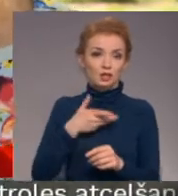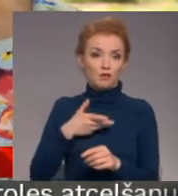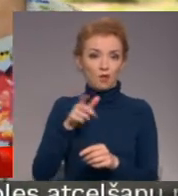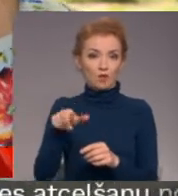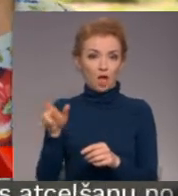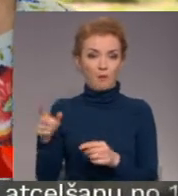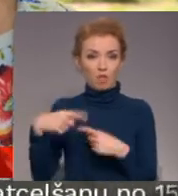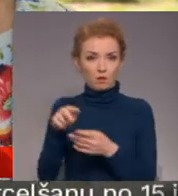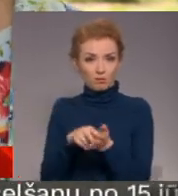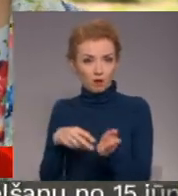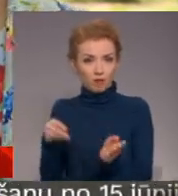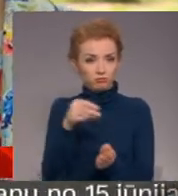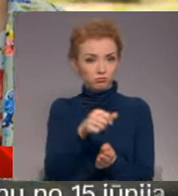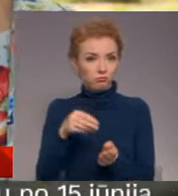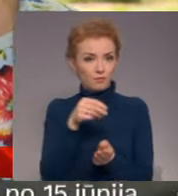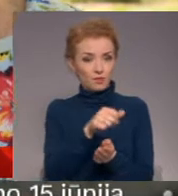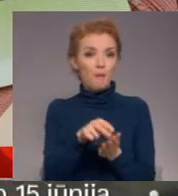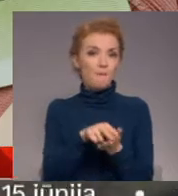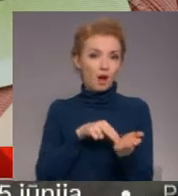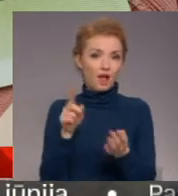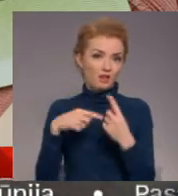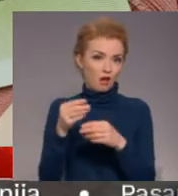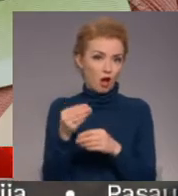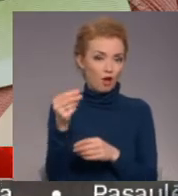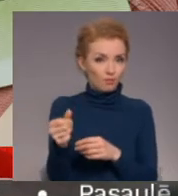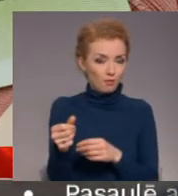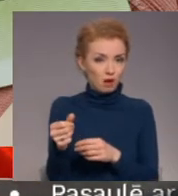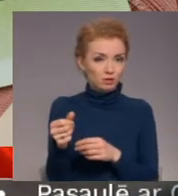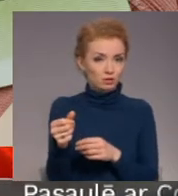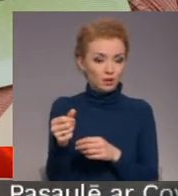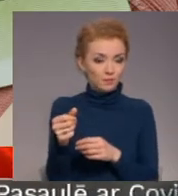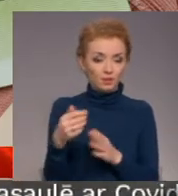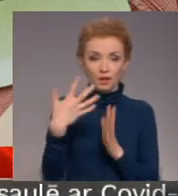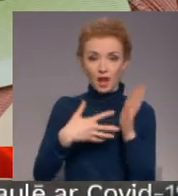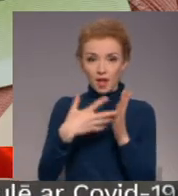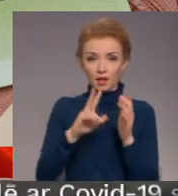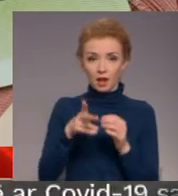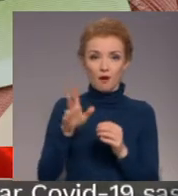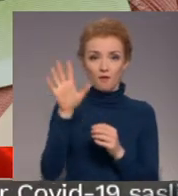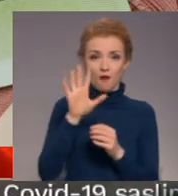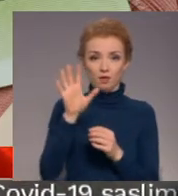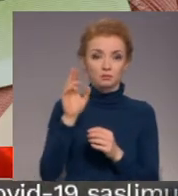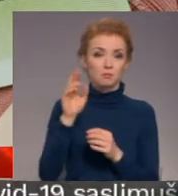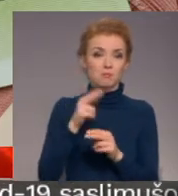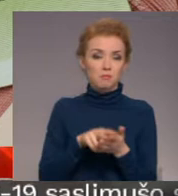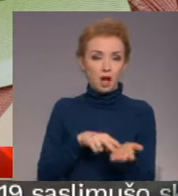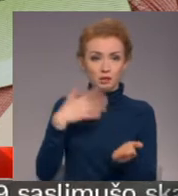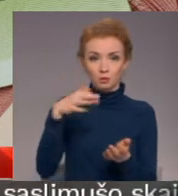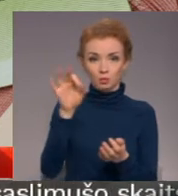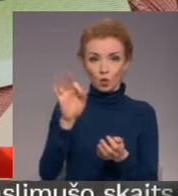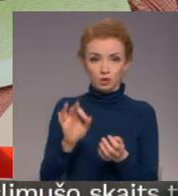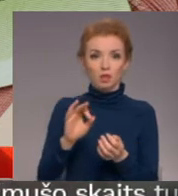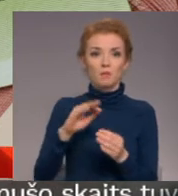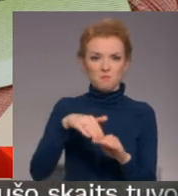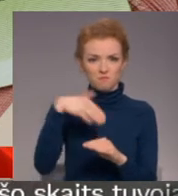jāatdod. Vai ne, jo parādi ir jāatdod. Valdība gan rēķinās, ka valsts parāds 50% atzīme jau šogad pārsniegs